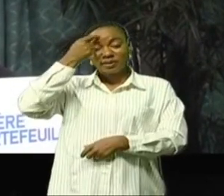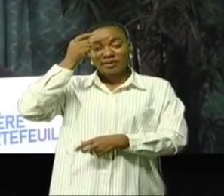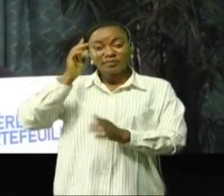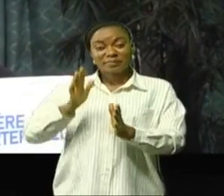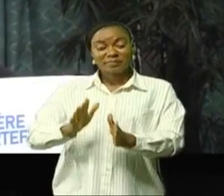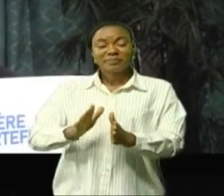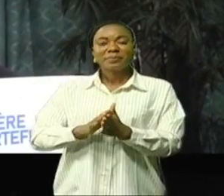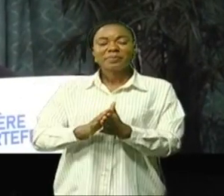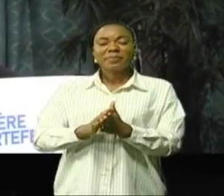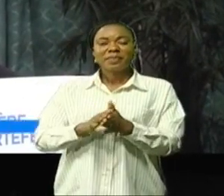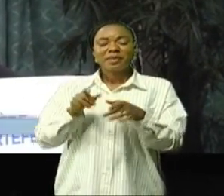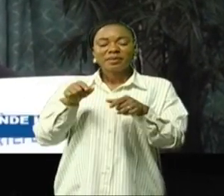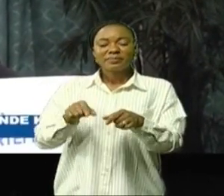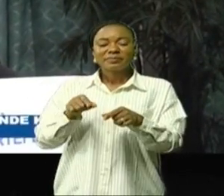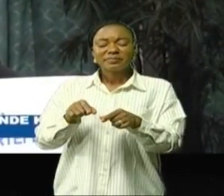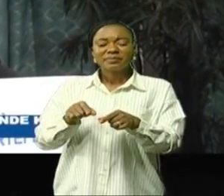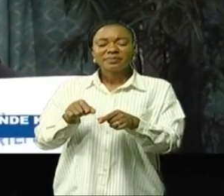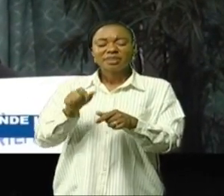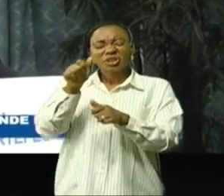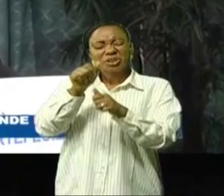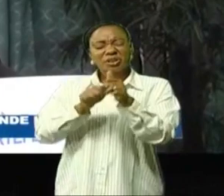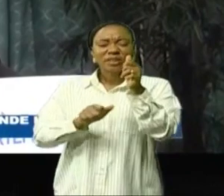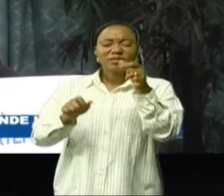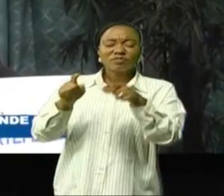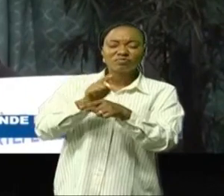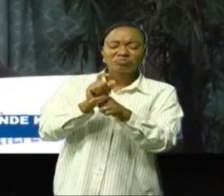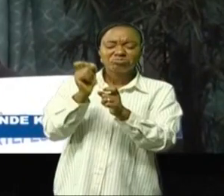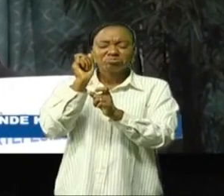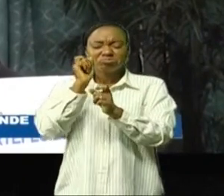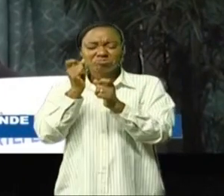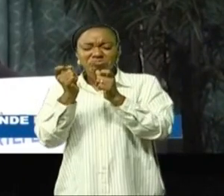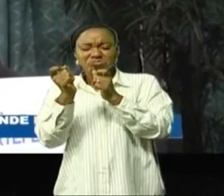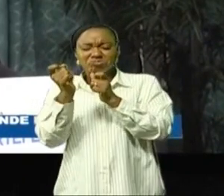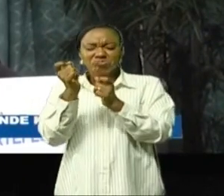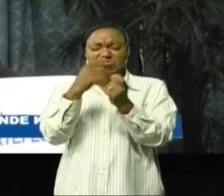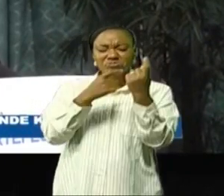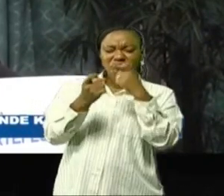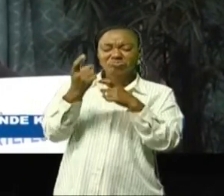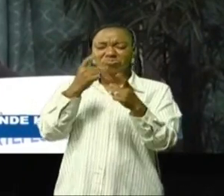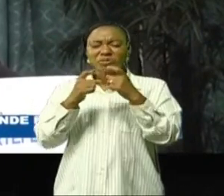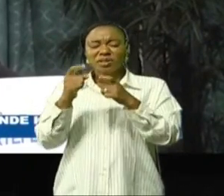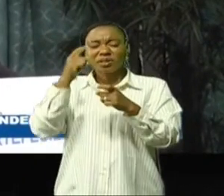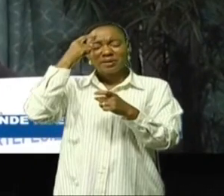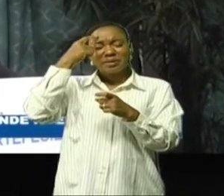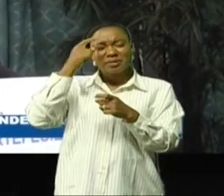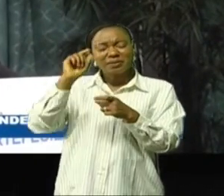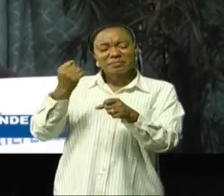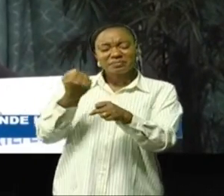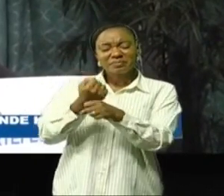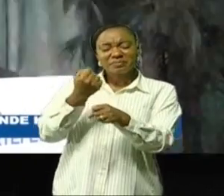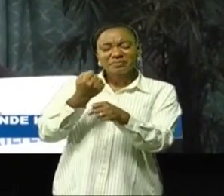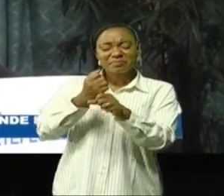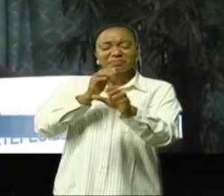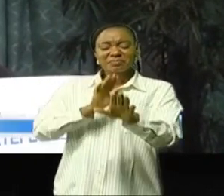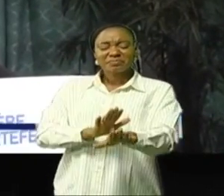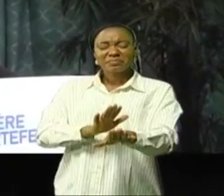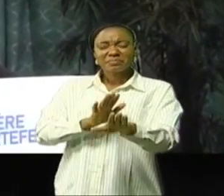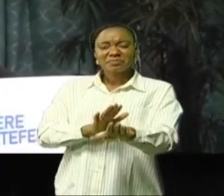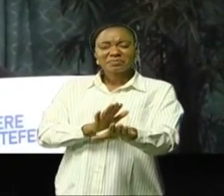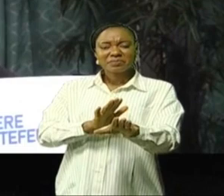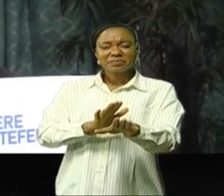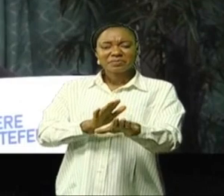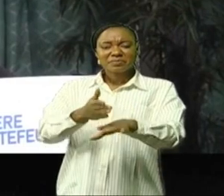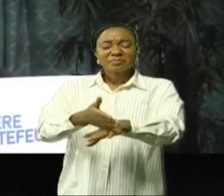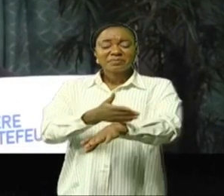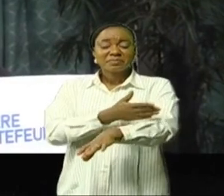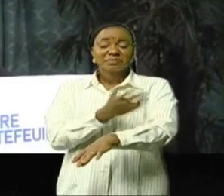il m'arrive souvent de m'interroger sur la performance attendue de ces deux